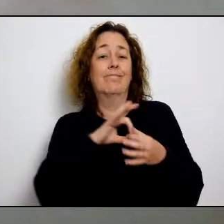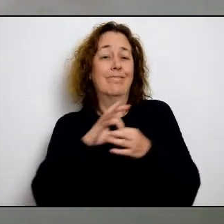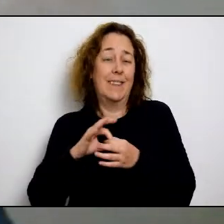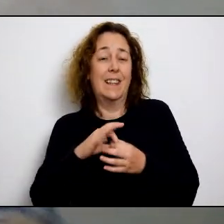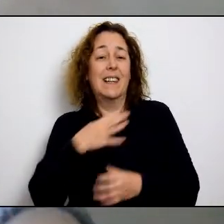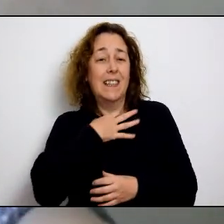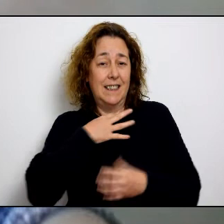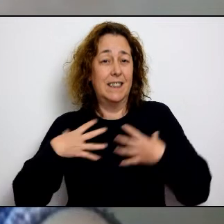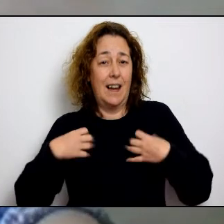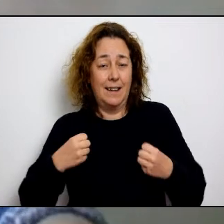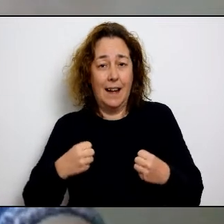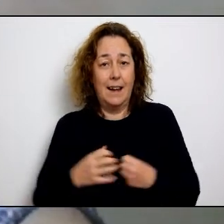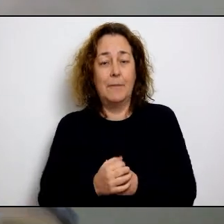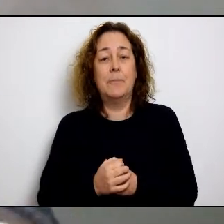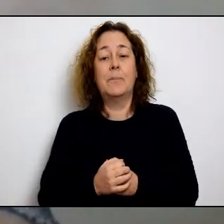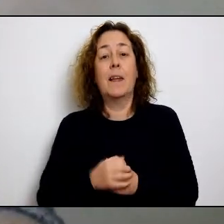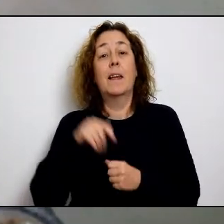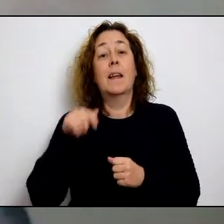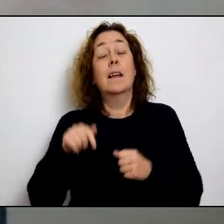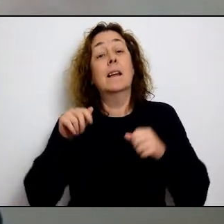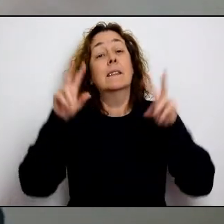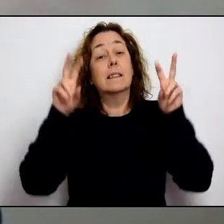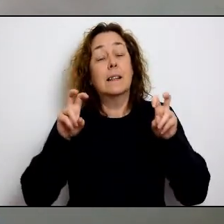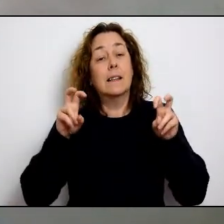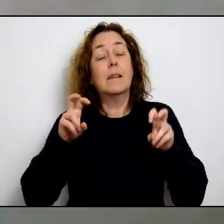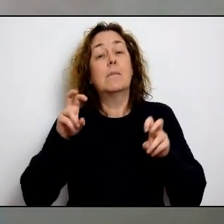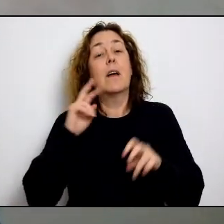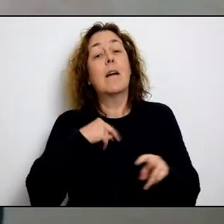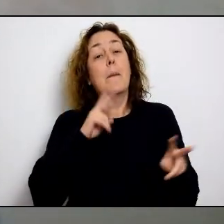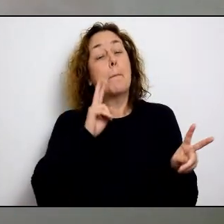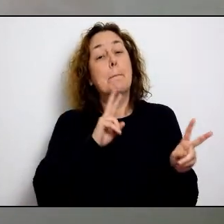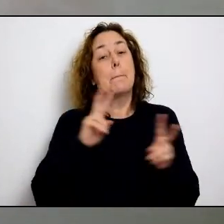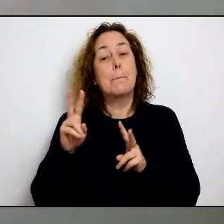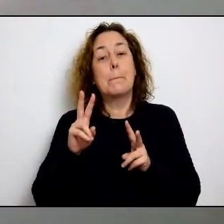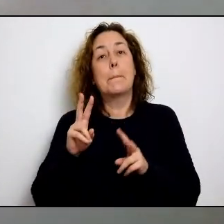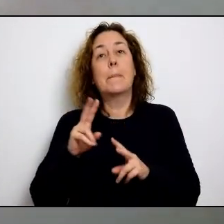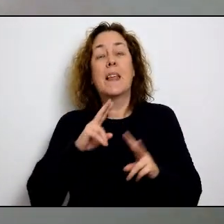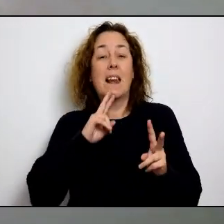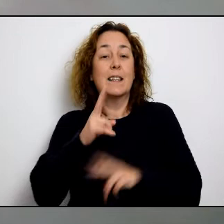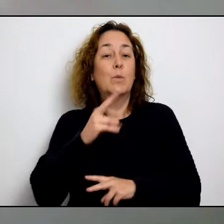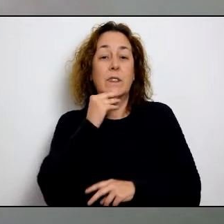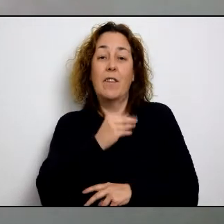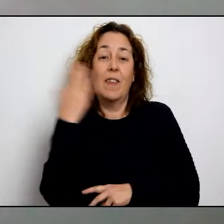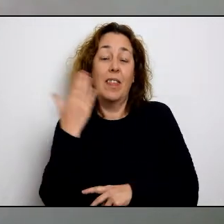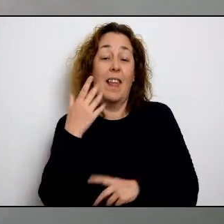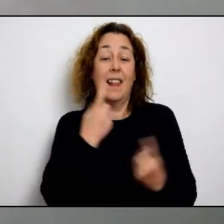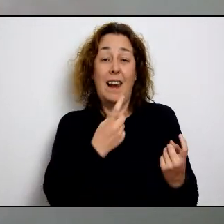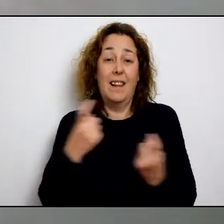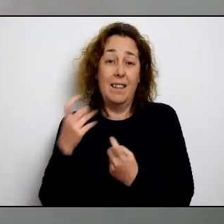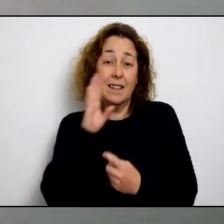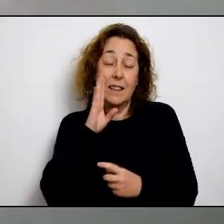s'està donant i que es donarà a major nivell arrel d'aquesta crisi sanitària. En aquest sentit,